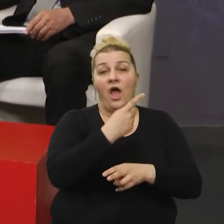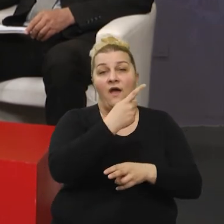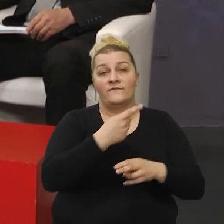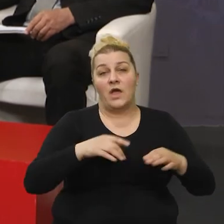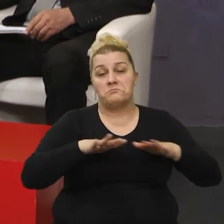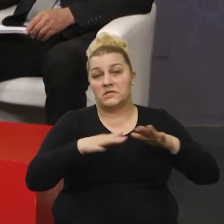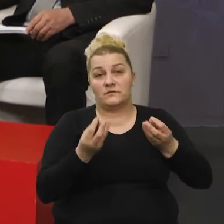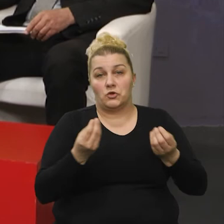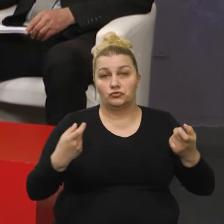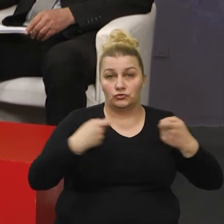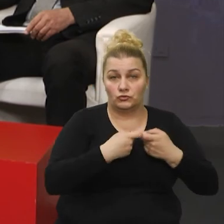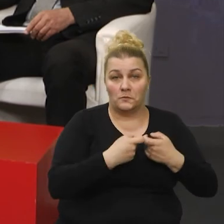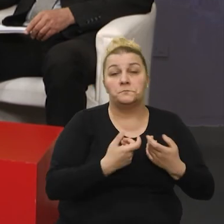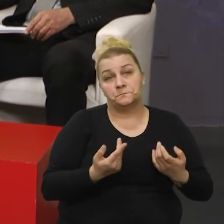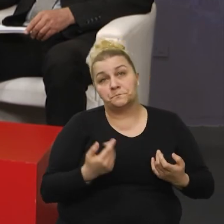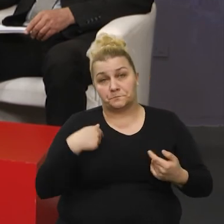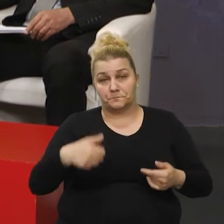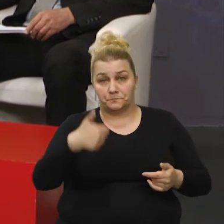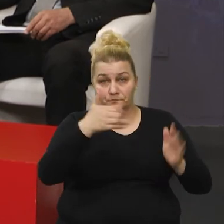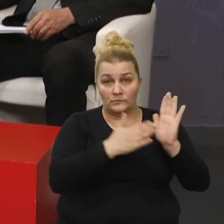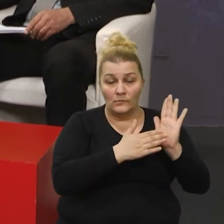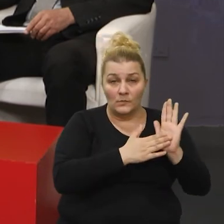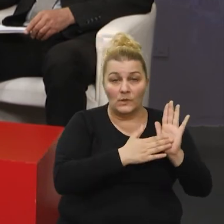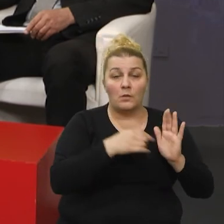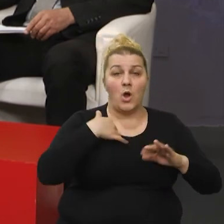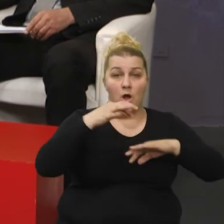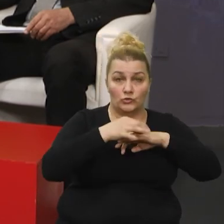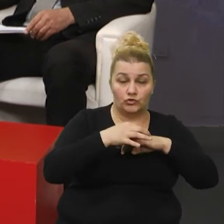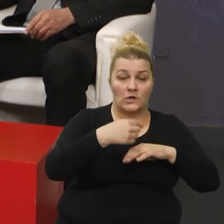Pa, evo, na jednom primjeru. Supruga i ja smo bili